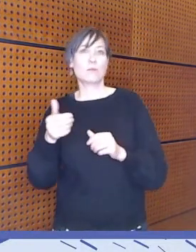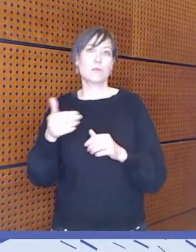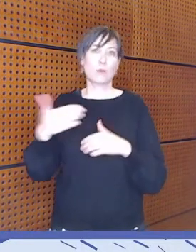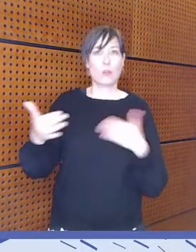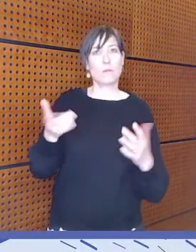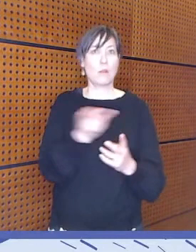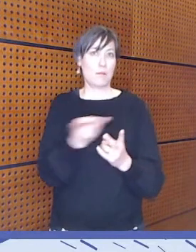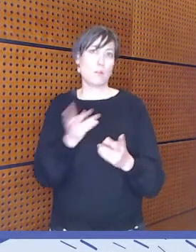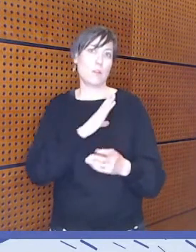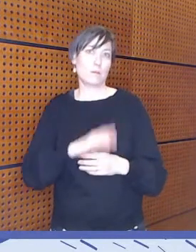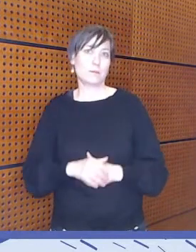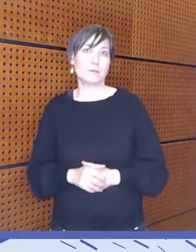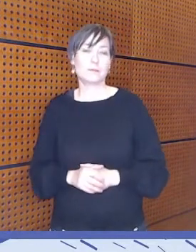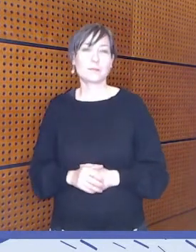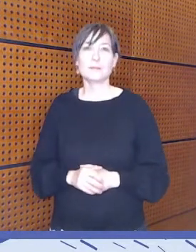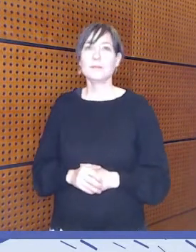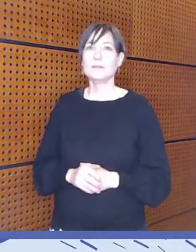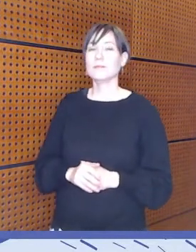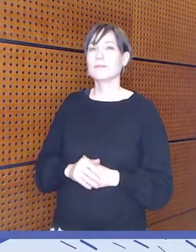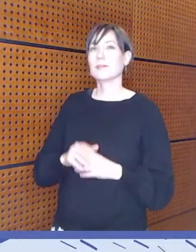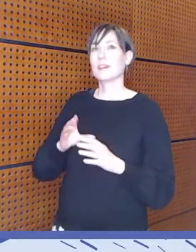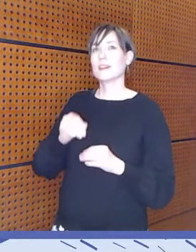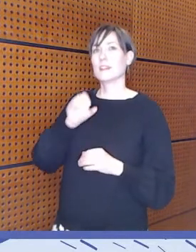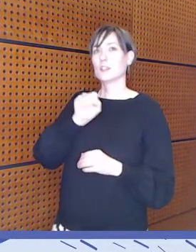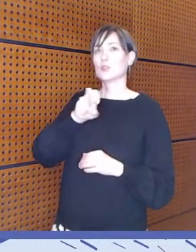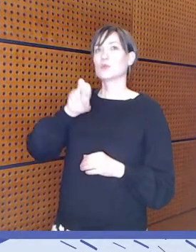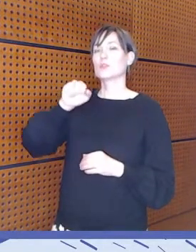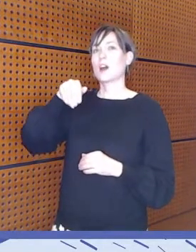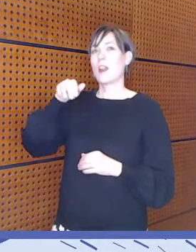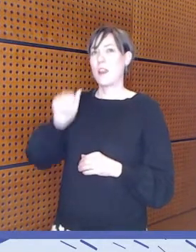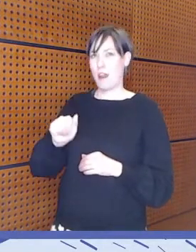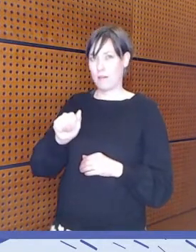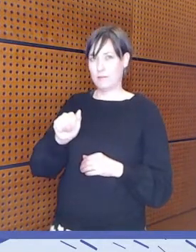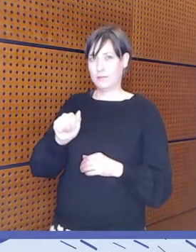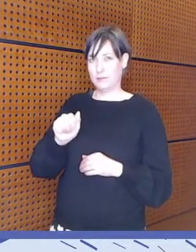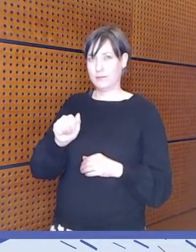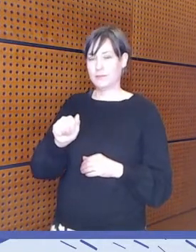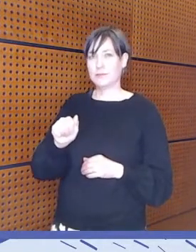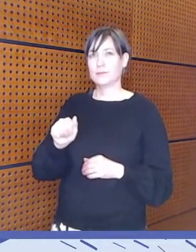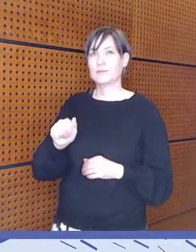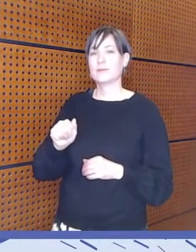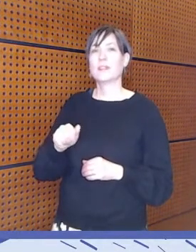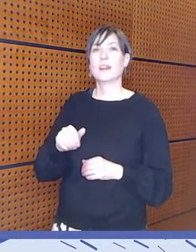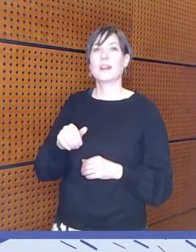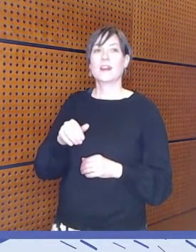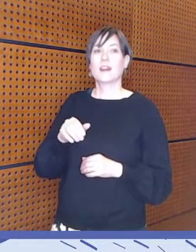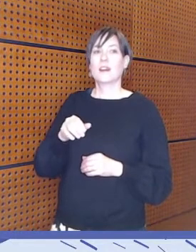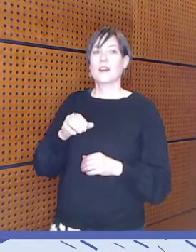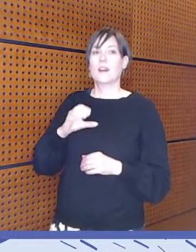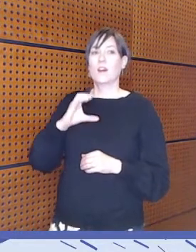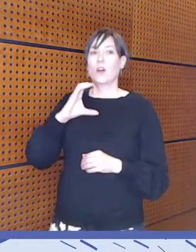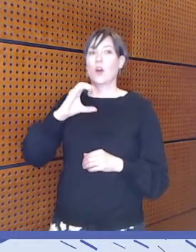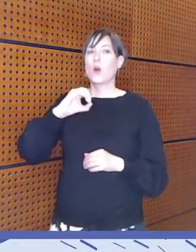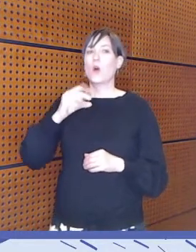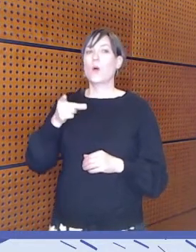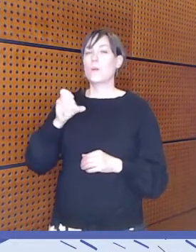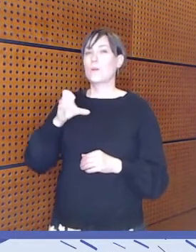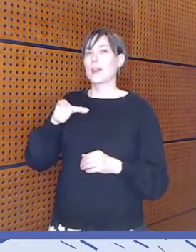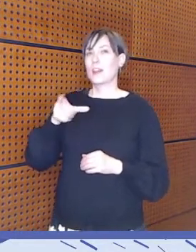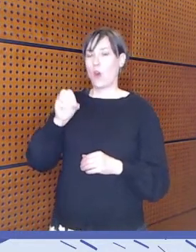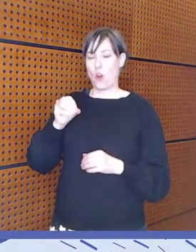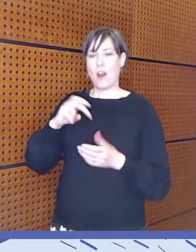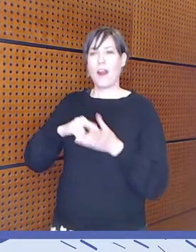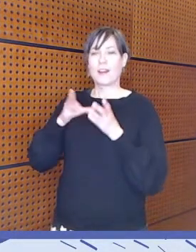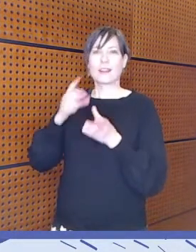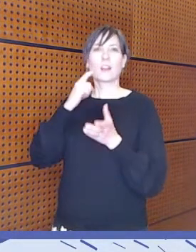Hyvä. Susanna, Odikolanke on suunnattu aikuisille ja ikääntyneille. Muun muassa